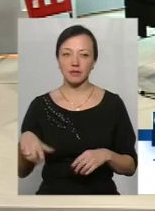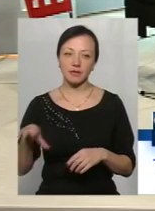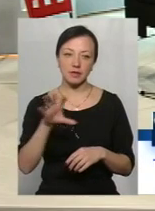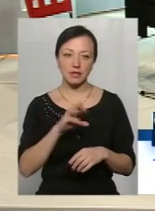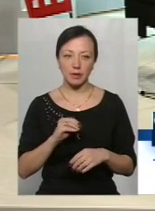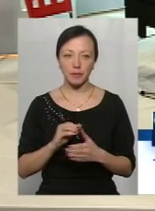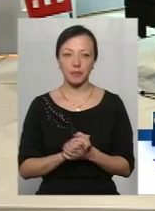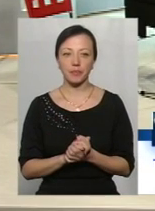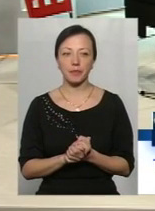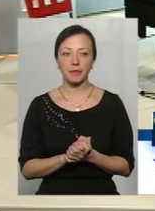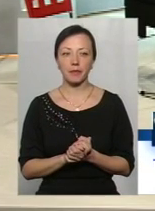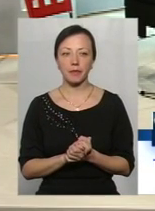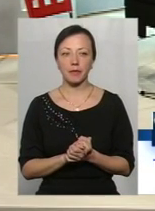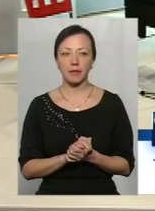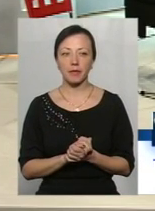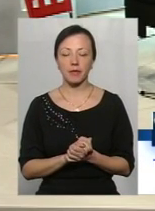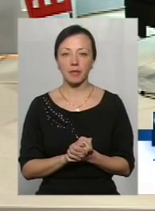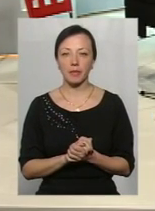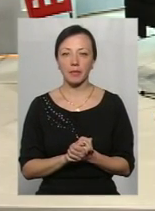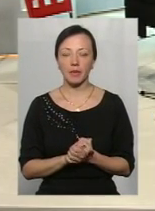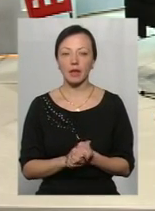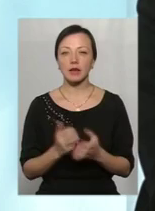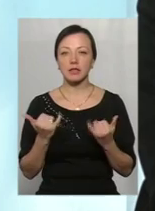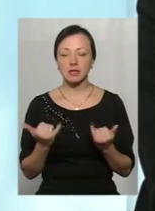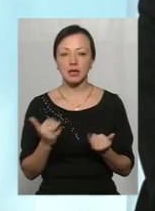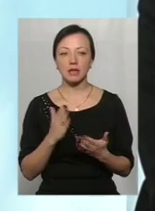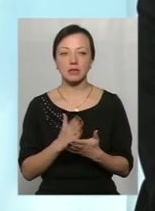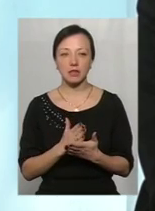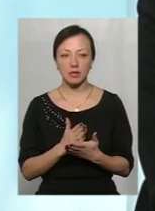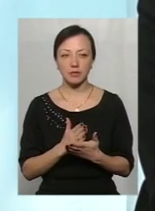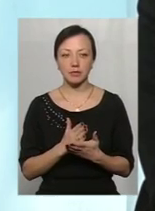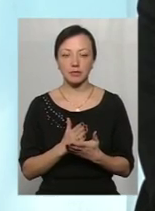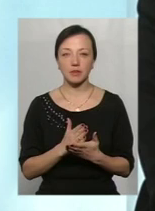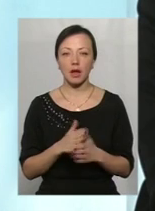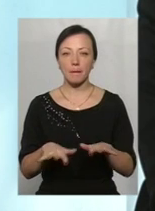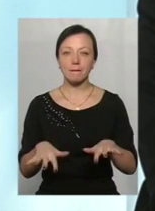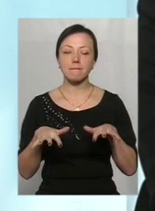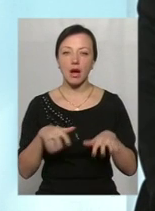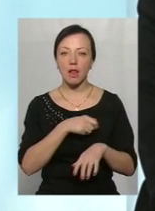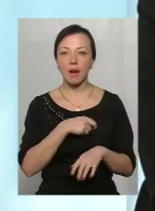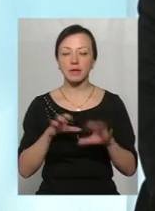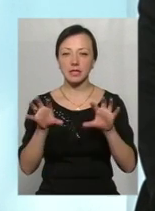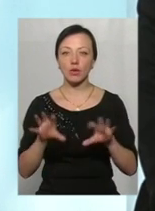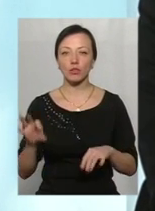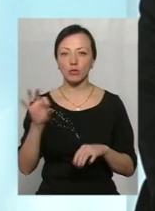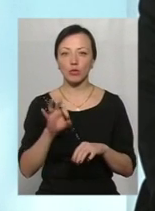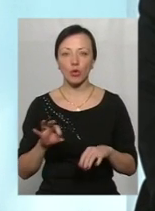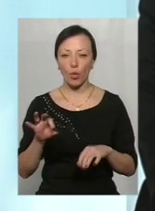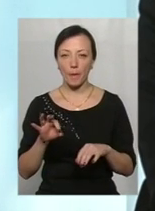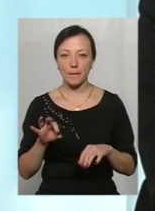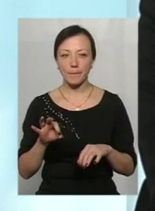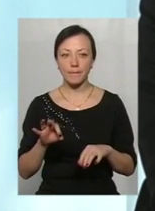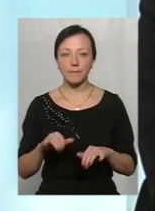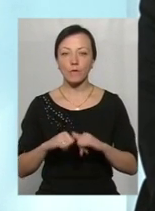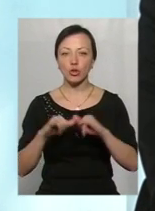всіх, для всіх. Які перші кроки для Зараз є в парламенті закон про поширення юрисдикції